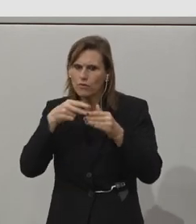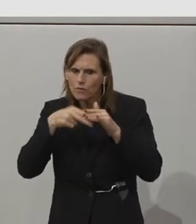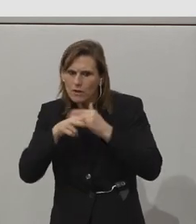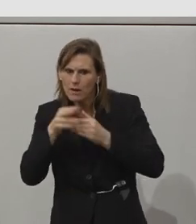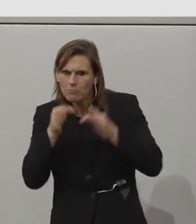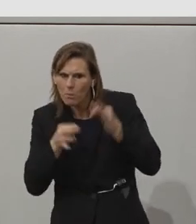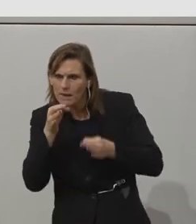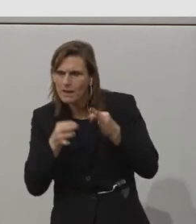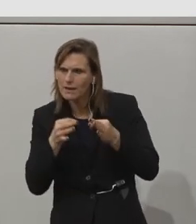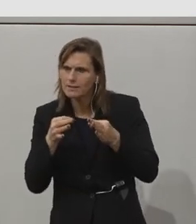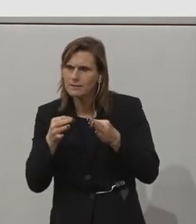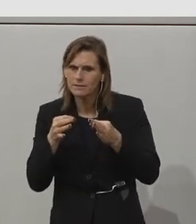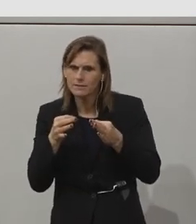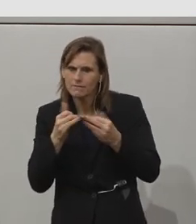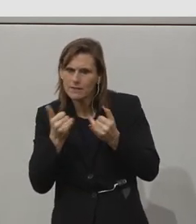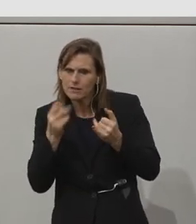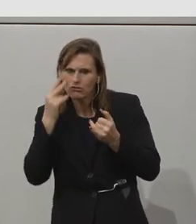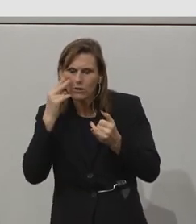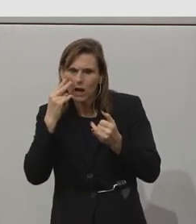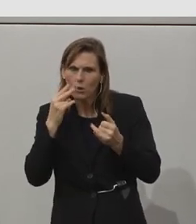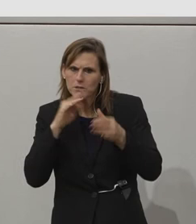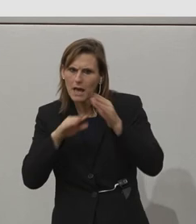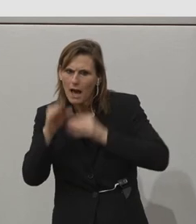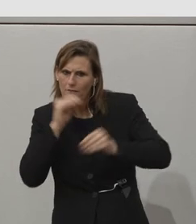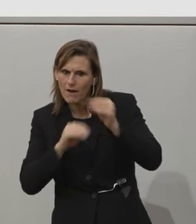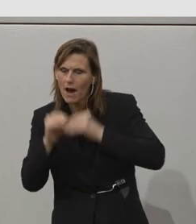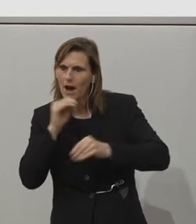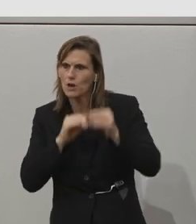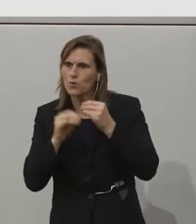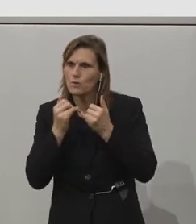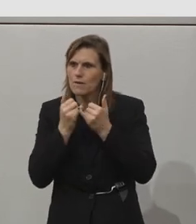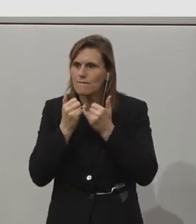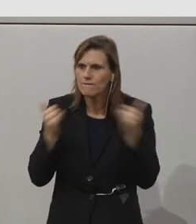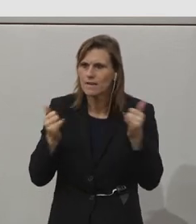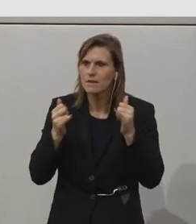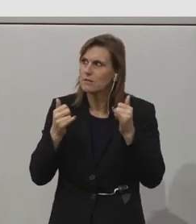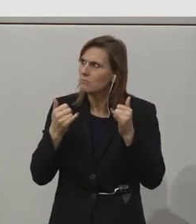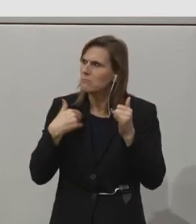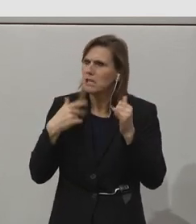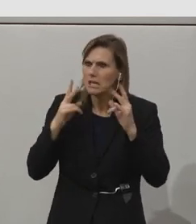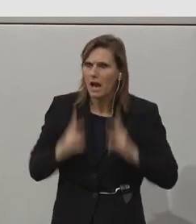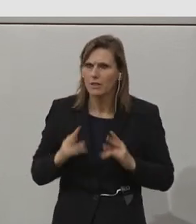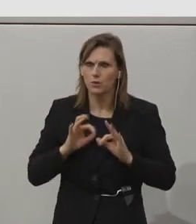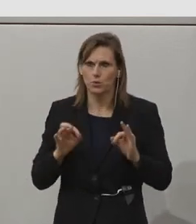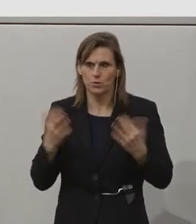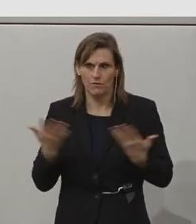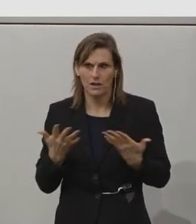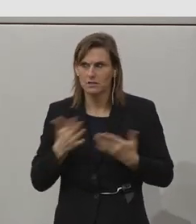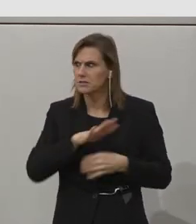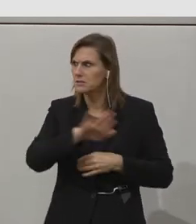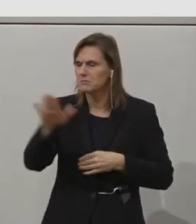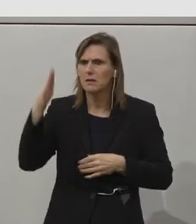selbst auszuprobieren und dadurch Erfahrungen für diese Jugendlichen zu schaffen, was sie gut können. Ich glaube, das geht jedem